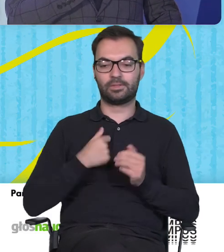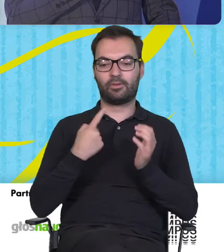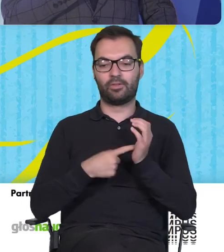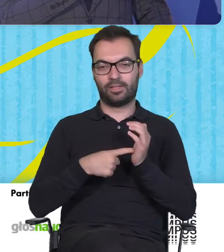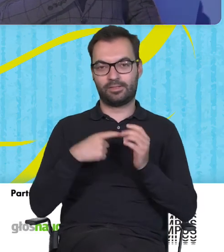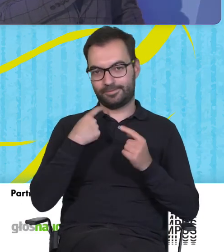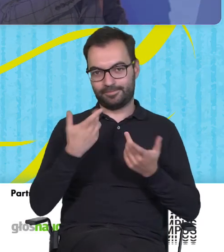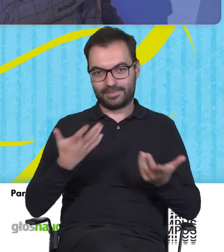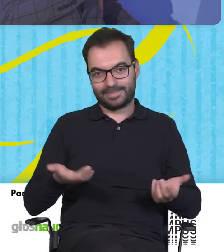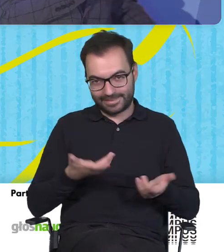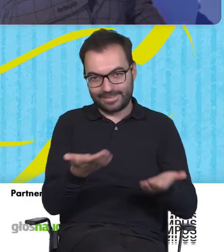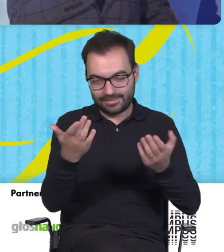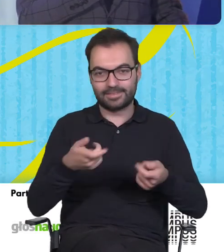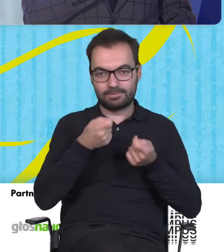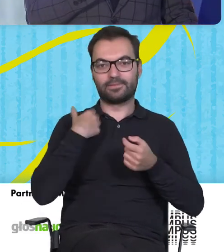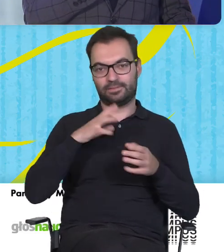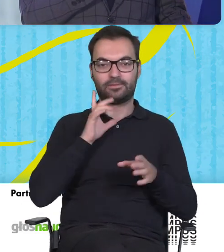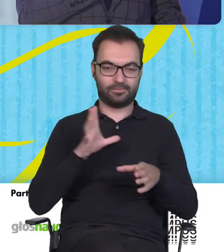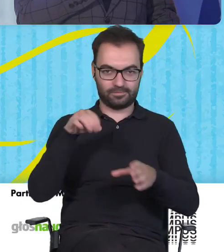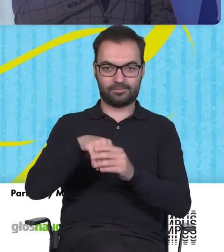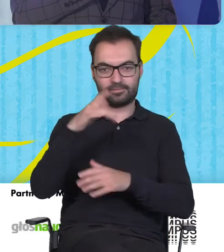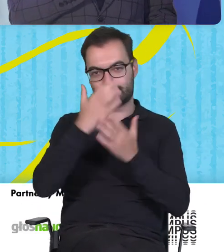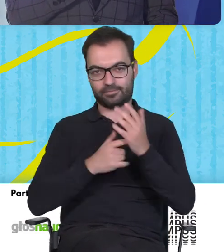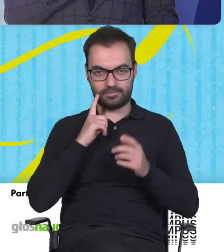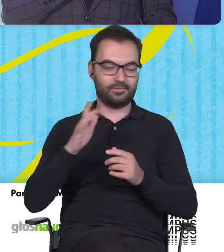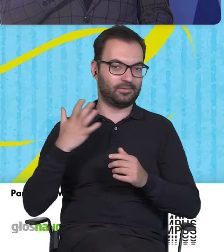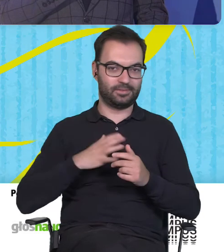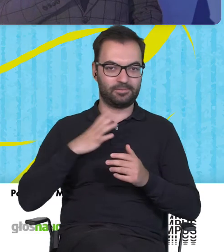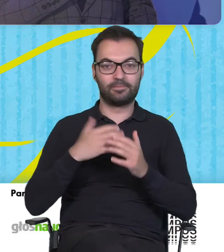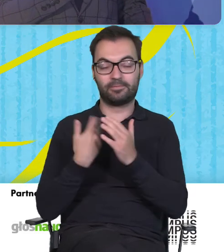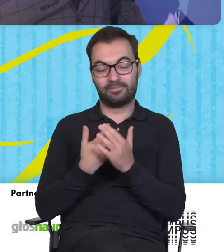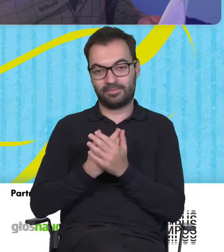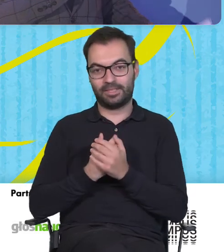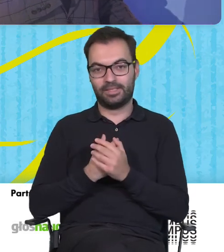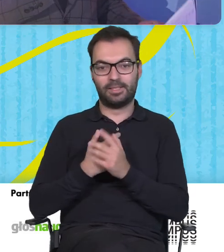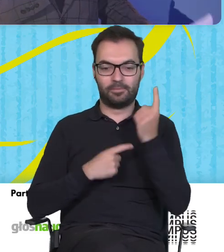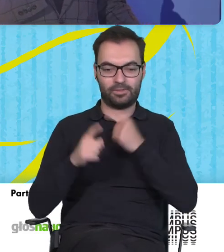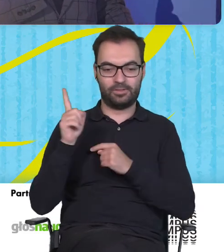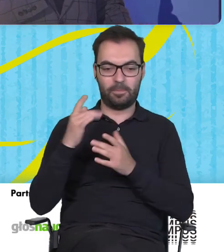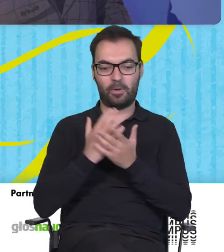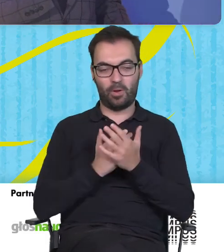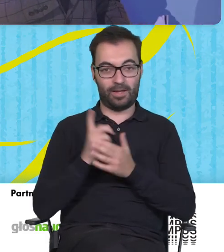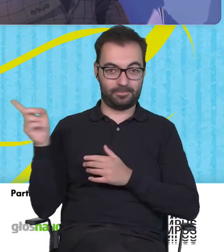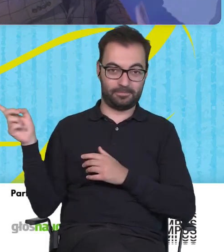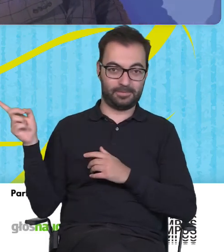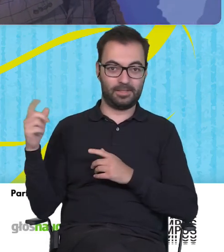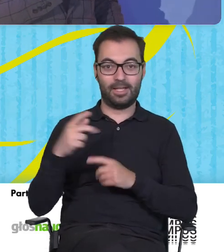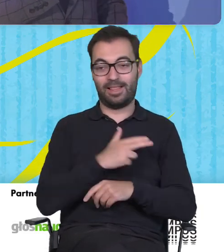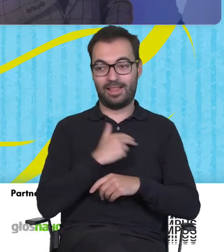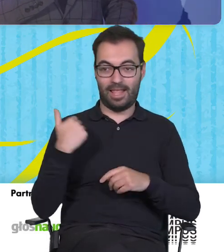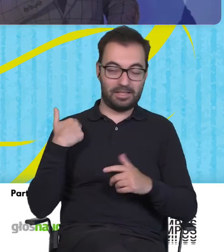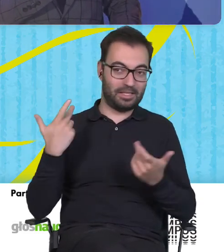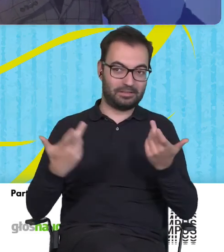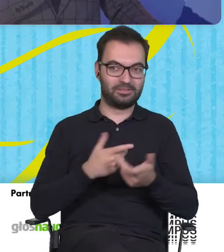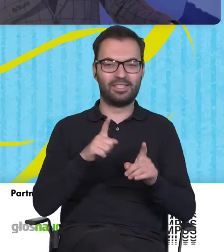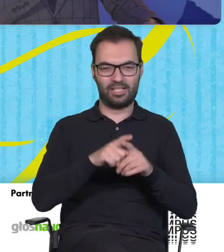słowami trochę zachęcić do udziału w takim programie, bo myślę, że program Soul for Tomorrow był dla nas i